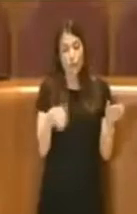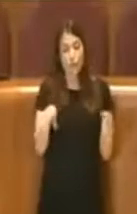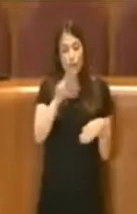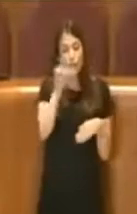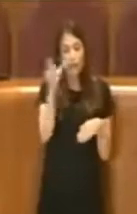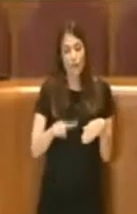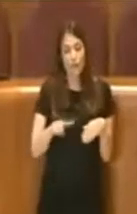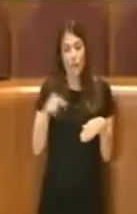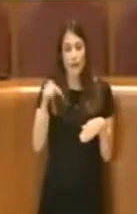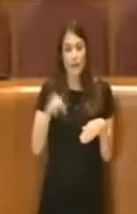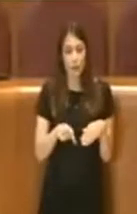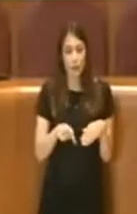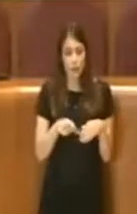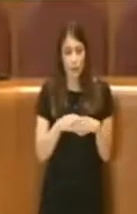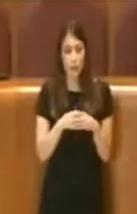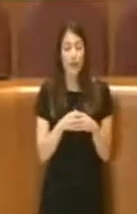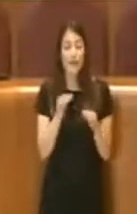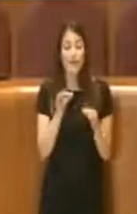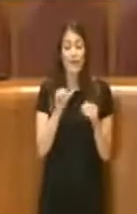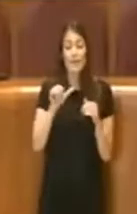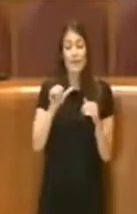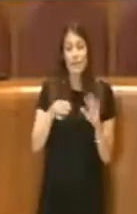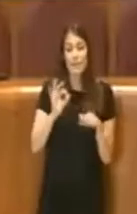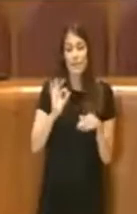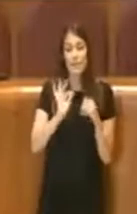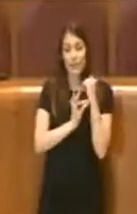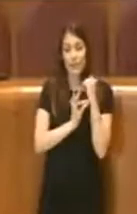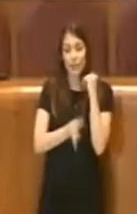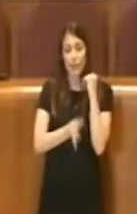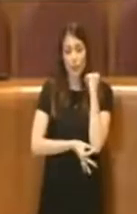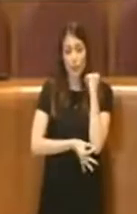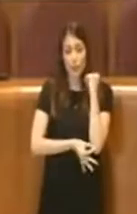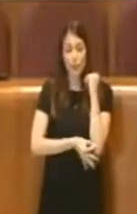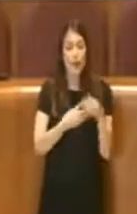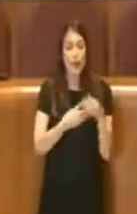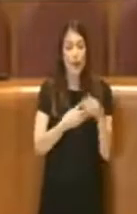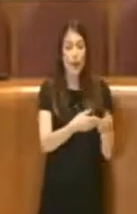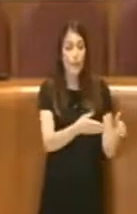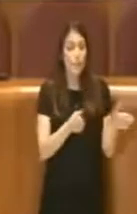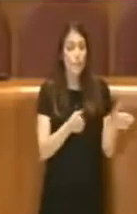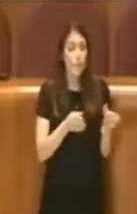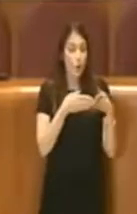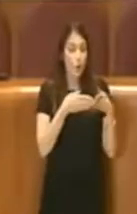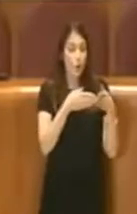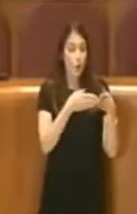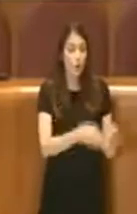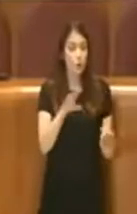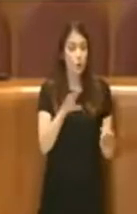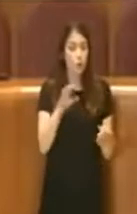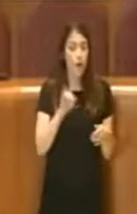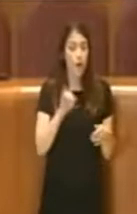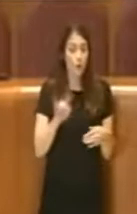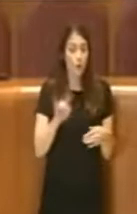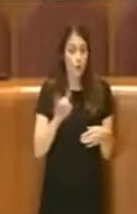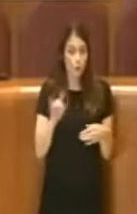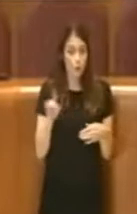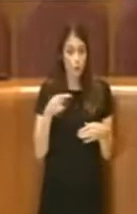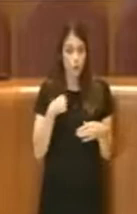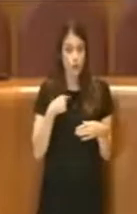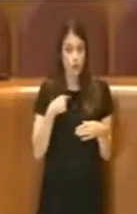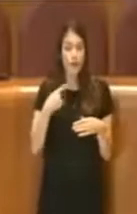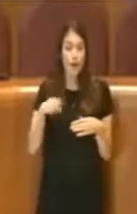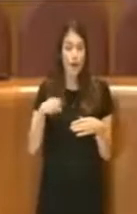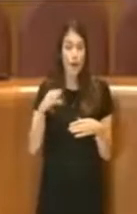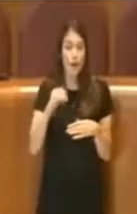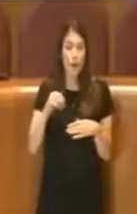meridionale, e da 60 chilometri dal porto di Anzio, prescelto per lo sbarco alleato Operation Shingle,